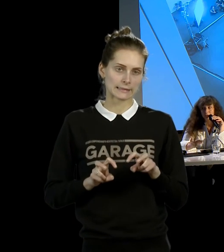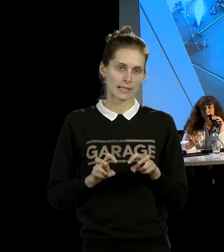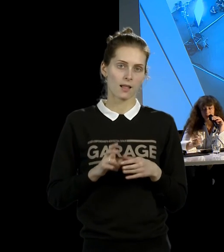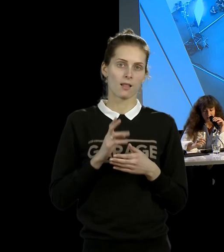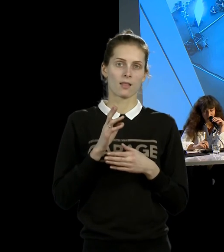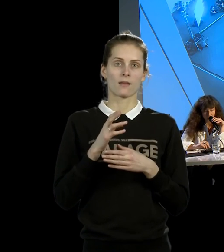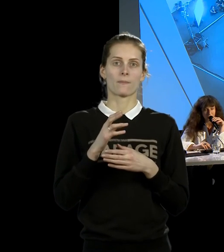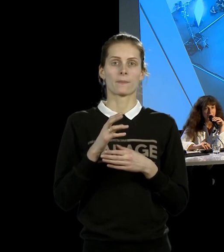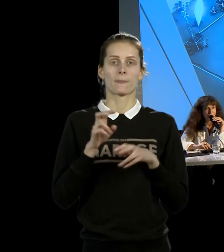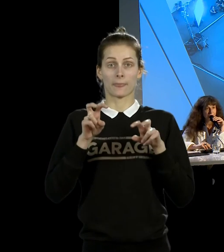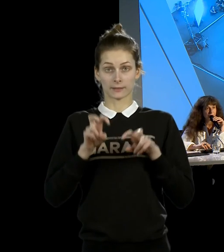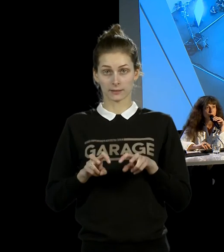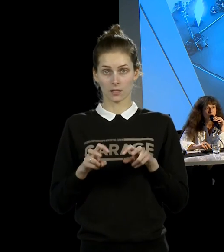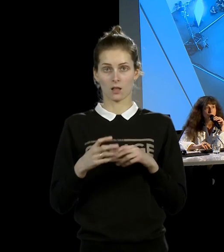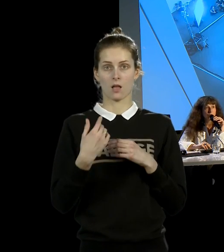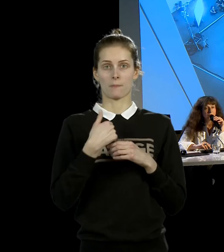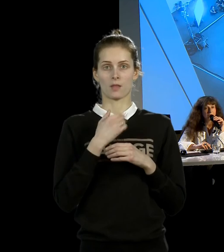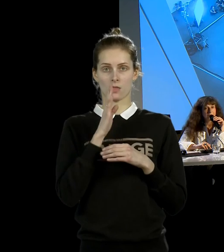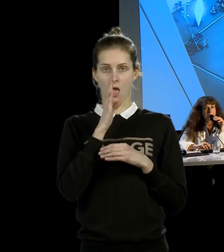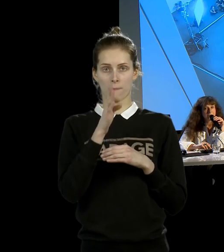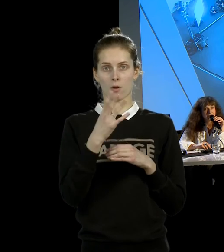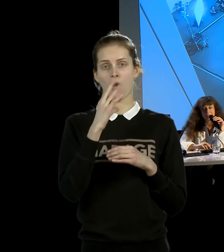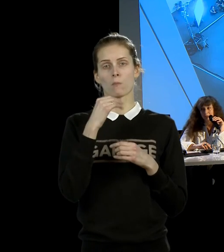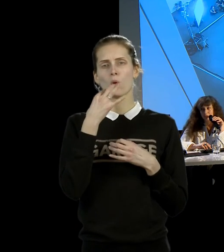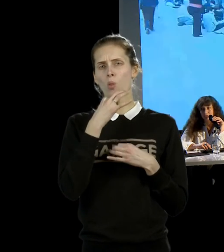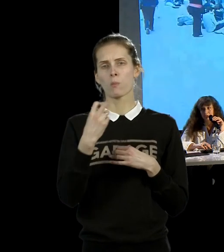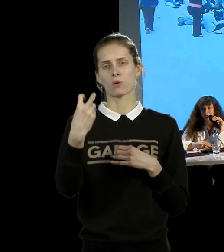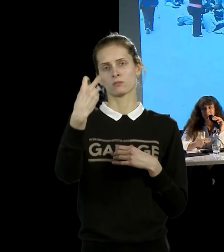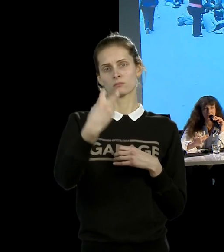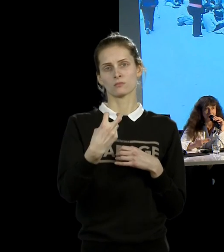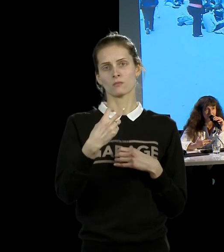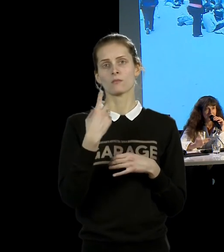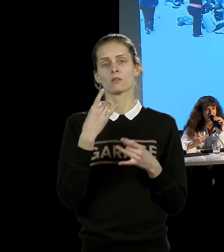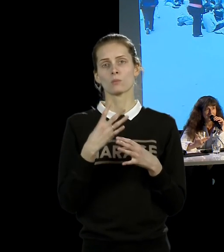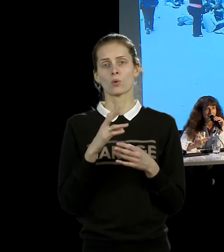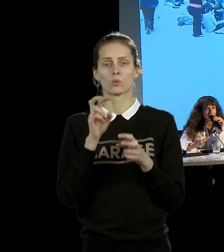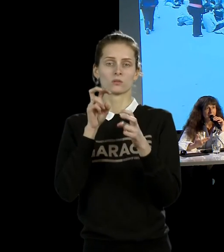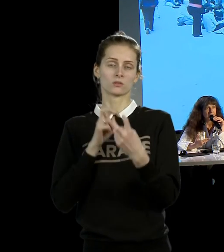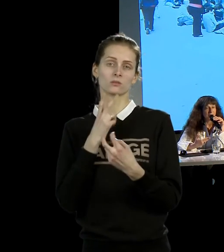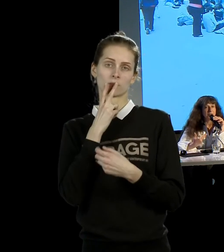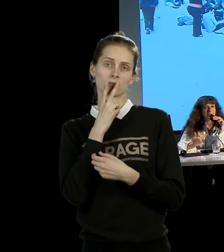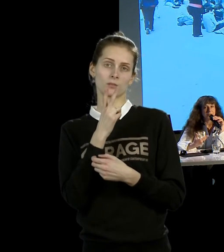И напротив нее мог сесть любой желающий и сколько угодно времени провести напротив нее, глядя ей в глаза.